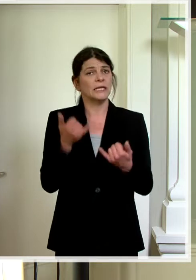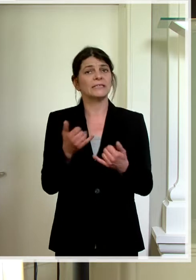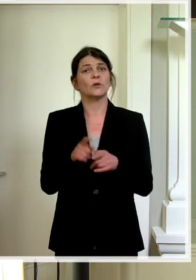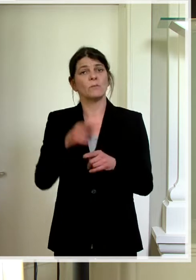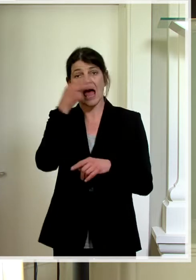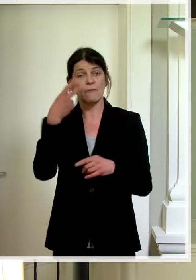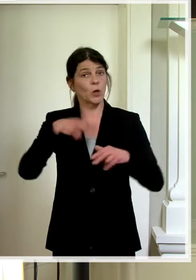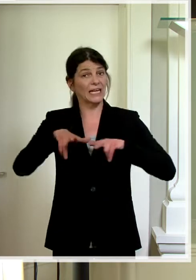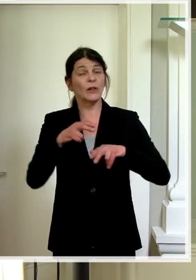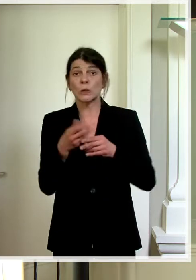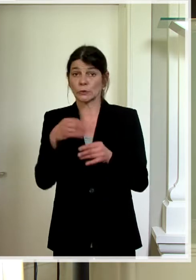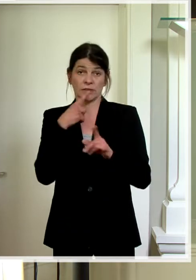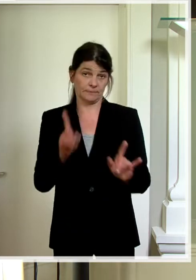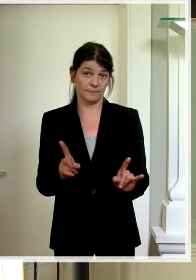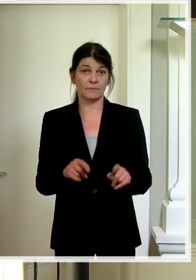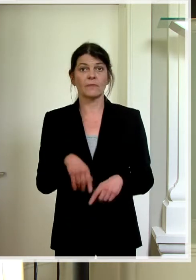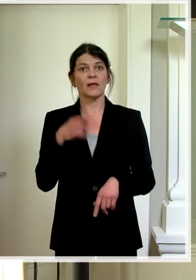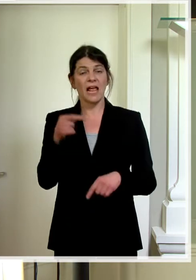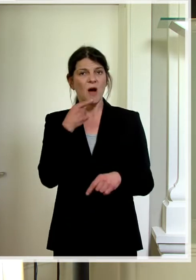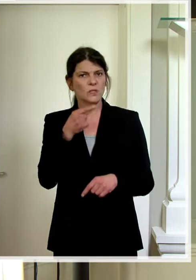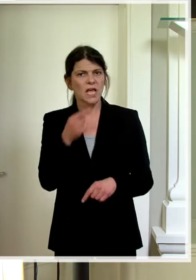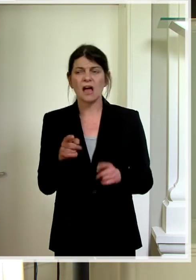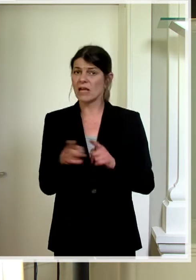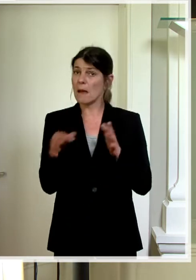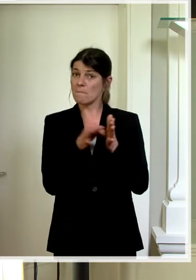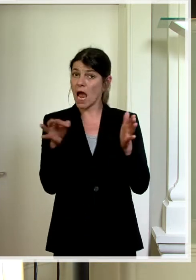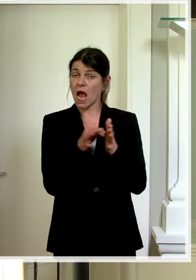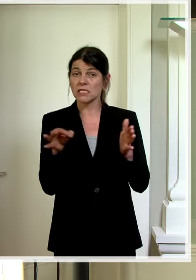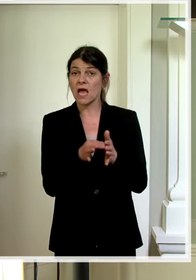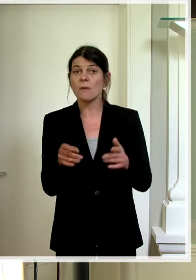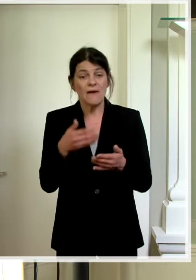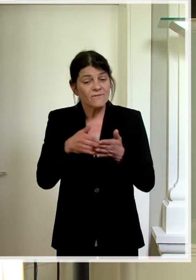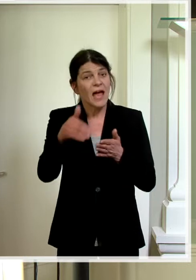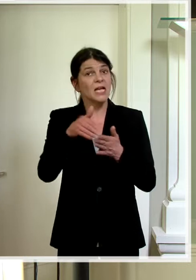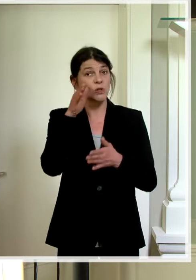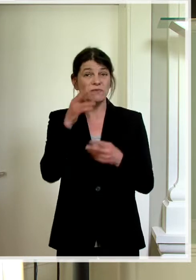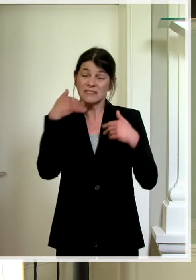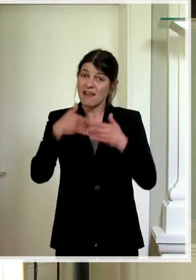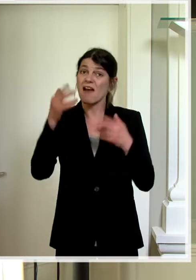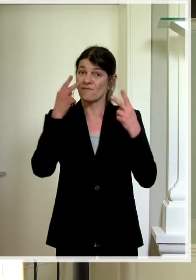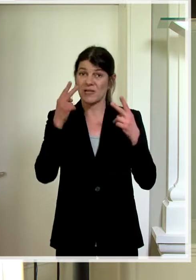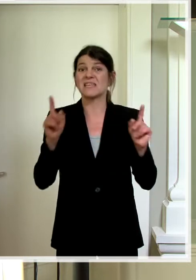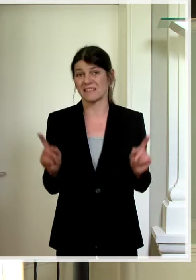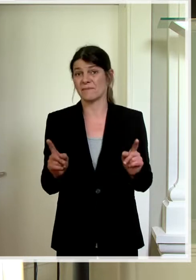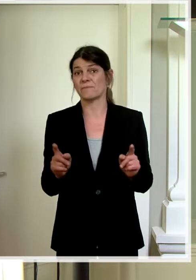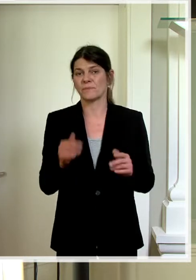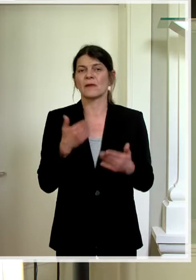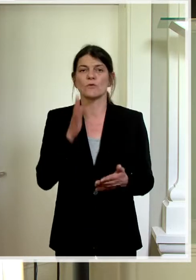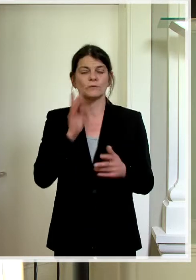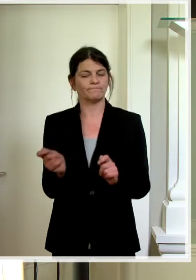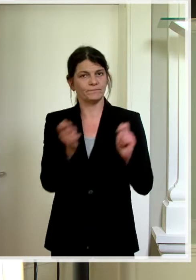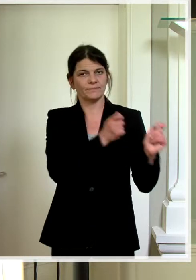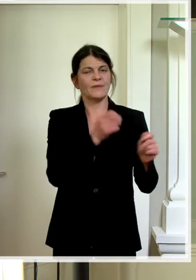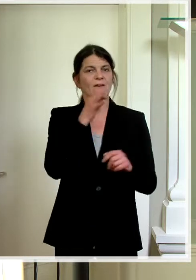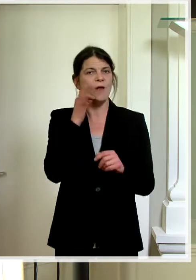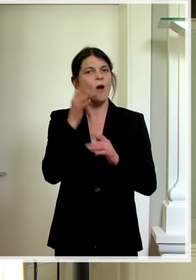im Namen der Regierung unterstreichen, dass diese Aussagen, dass diese Massnahmen halt weiterhin sehr, sehr wichtig sind. Und ich möchte nun das Wort der